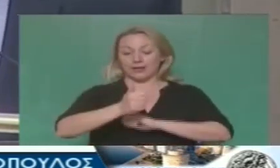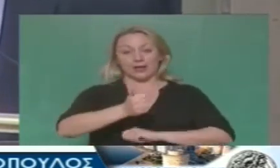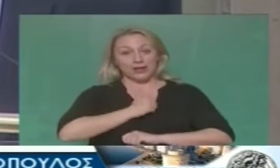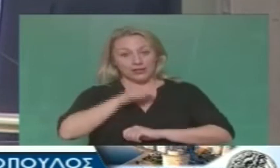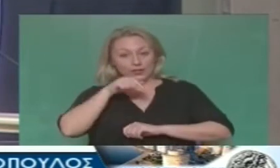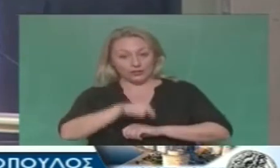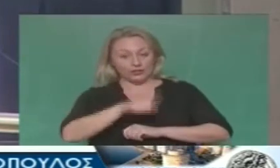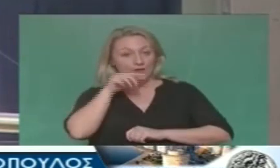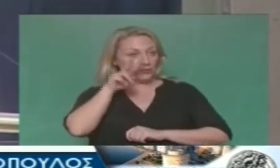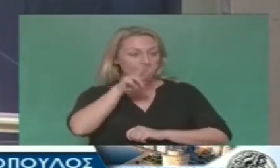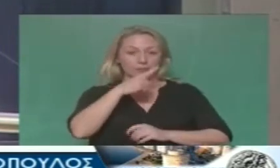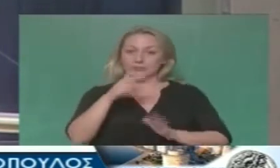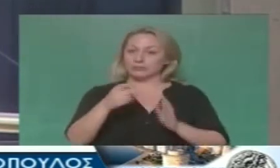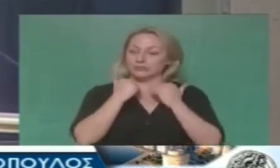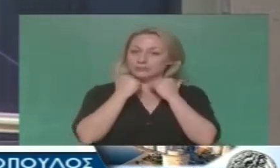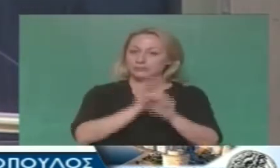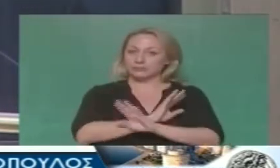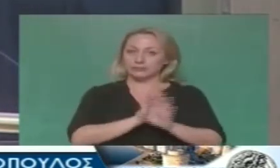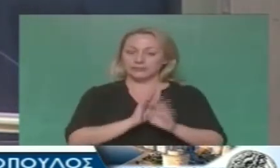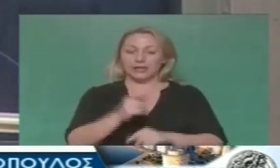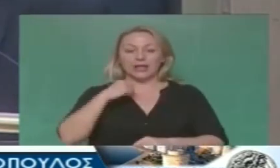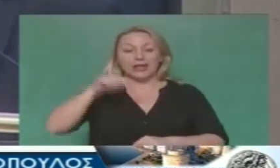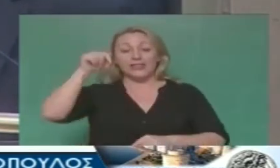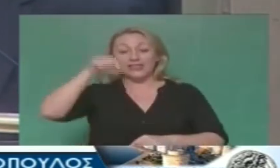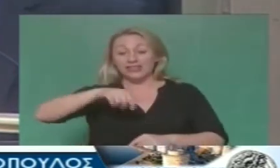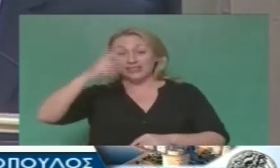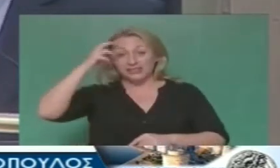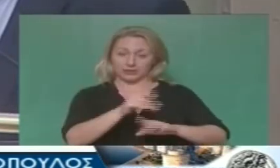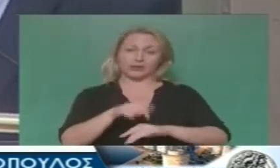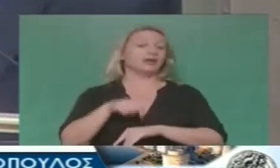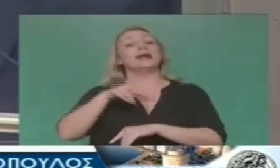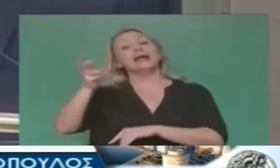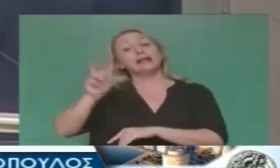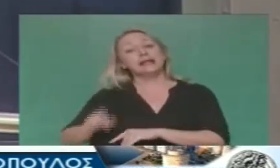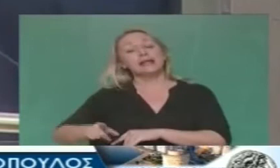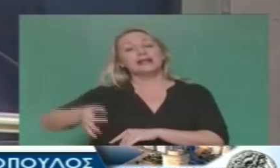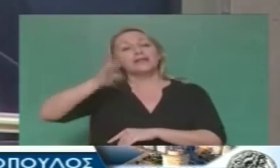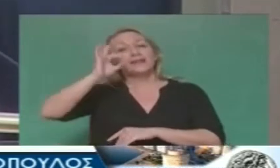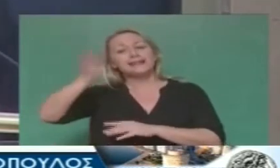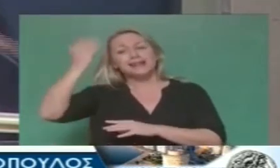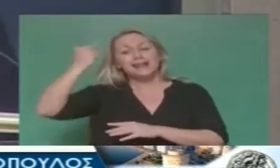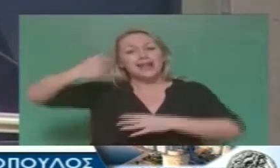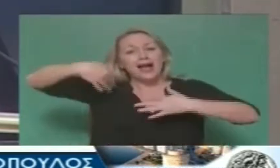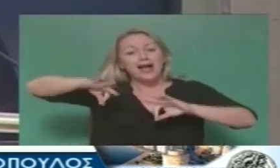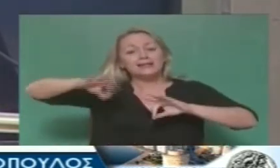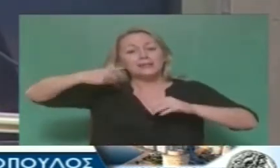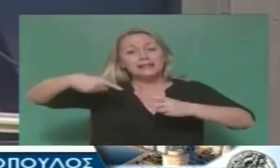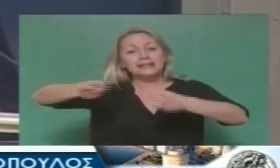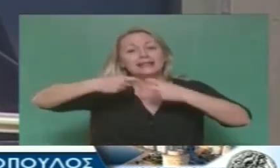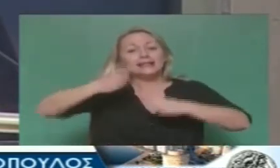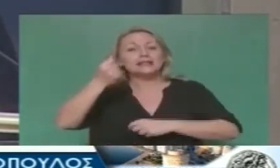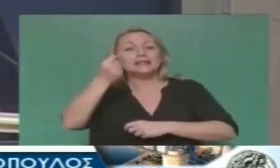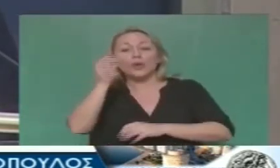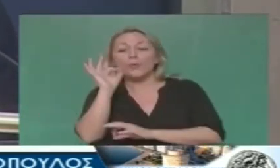πραγματικά απαγορευτικό. Δείτε ότι οι εξεγέρσεις που έγιναν στη Χιλή, στη Βραζιλία παλιότερα ξεκίνησαν από το εστήριο του λεωφορείου.